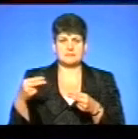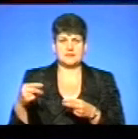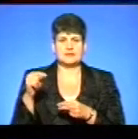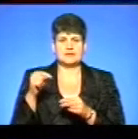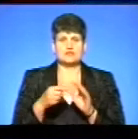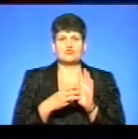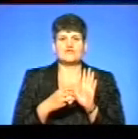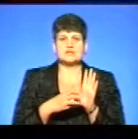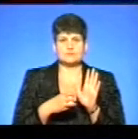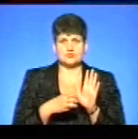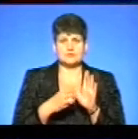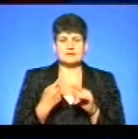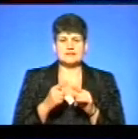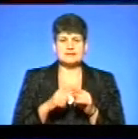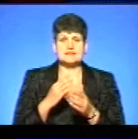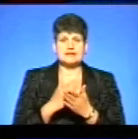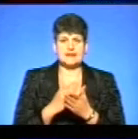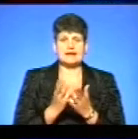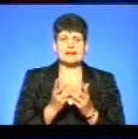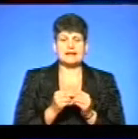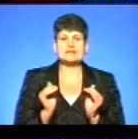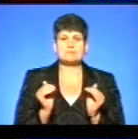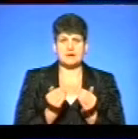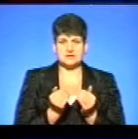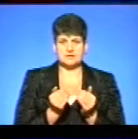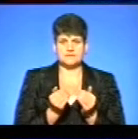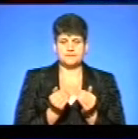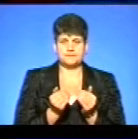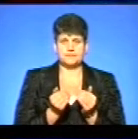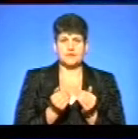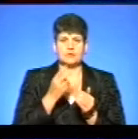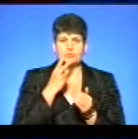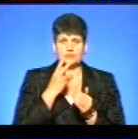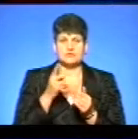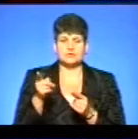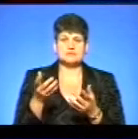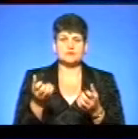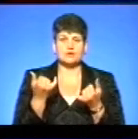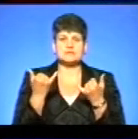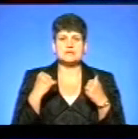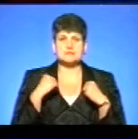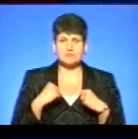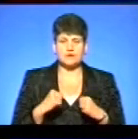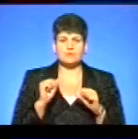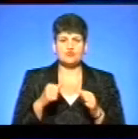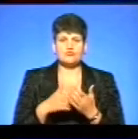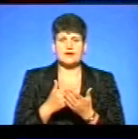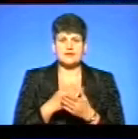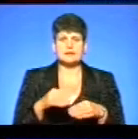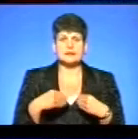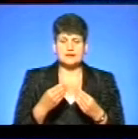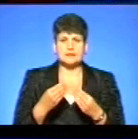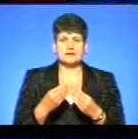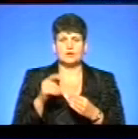1800. Тобто це є кількість менше. У нас, подивіться, зараз прийоми набагато спокійніші. Я можу якісніше надати кожній